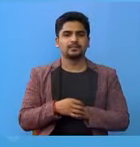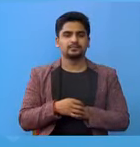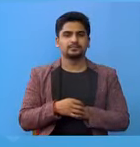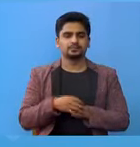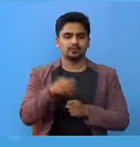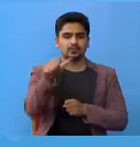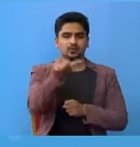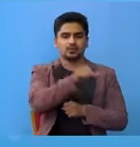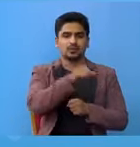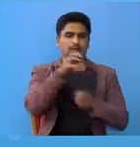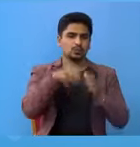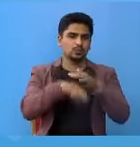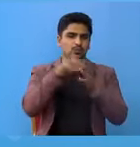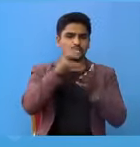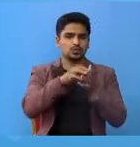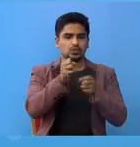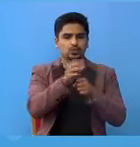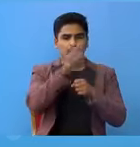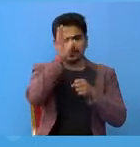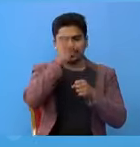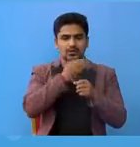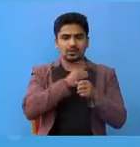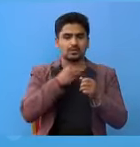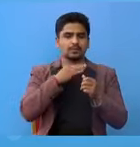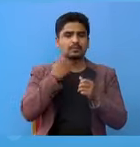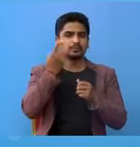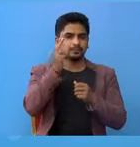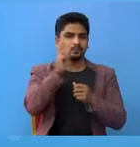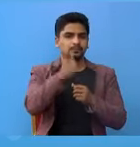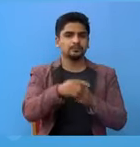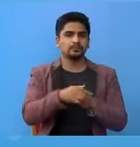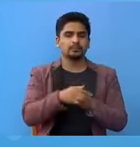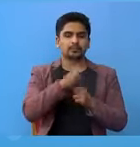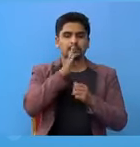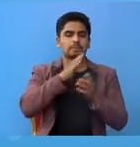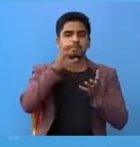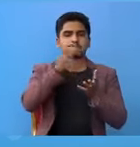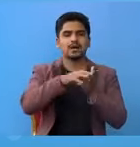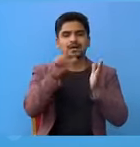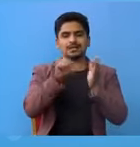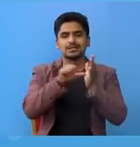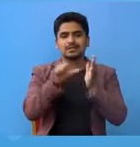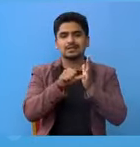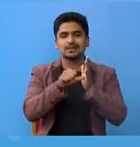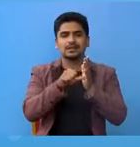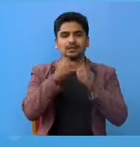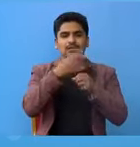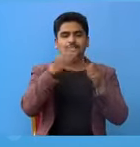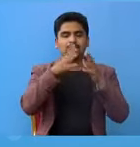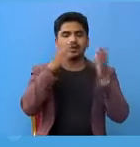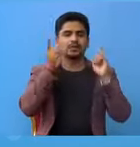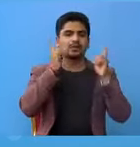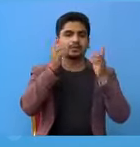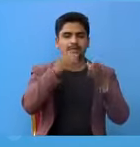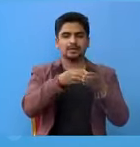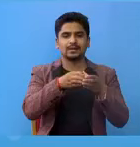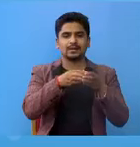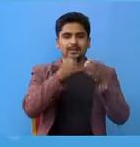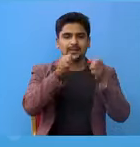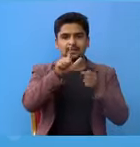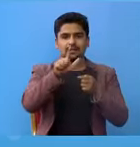रवायको बुट्वल कोरोना विशेस अस्पताल में निधन वायको बारा जिल्ला कलेयार उपा महानगर पालीका निव्यासी